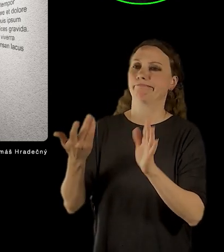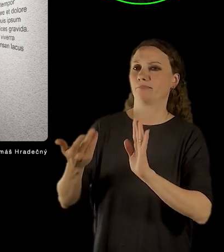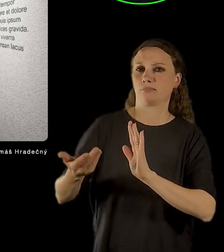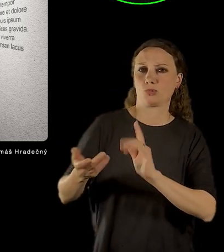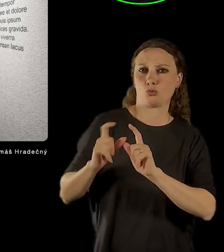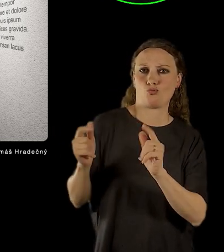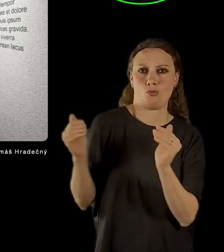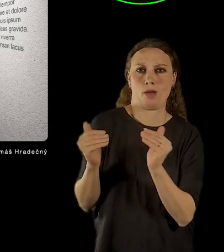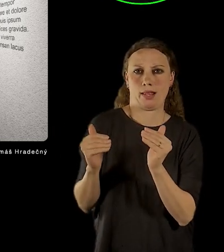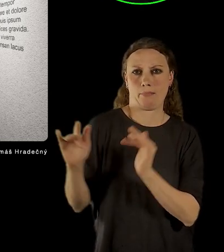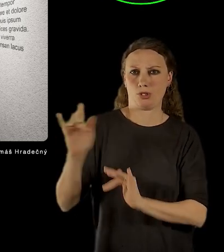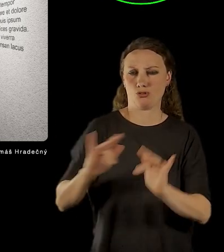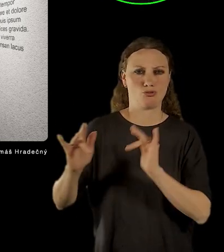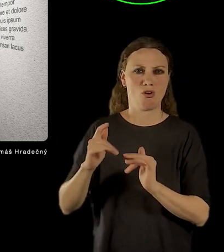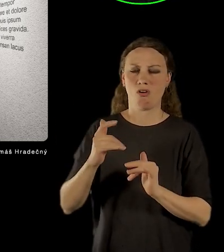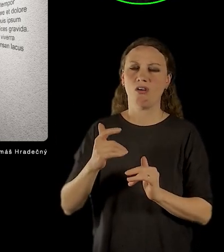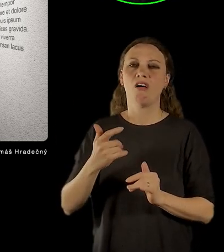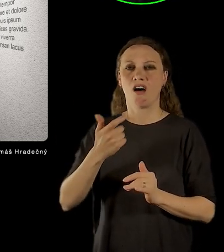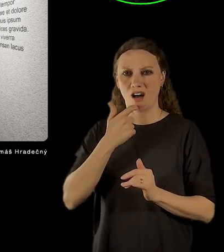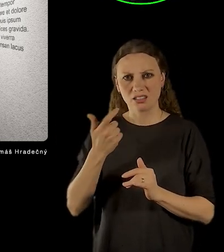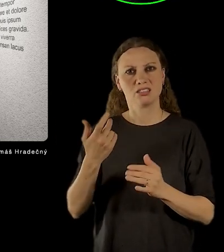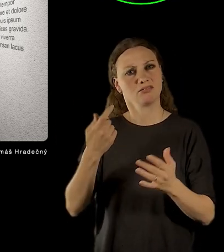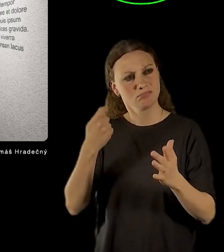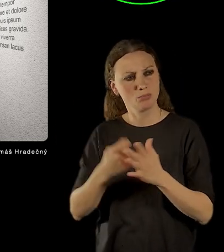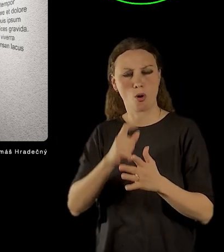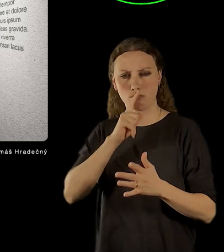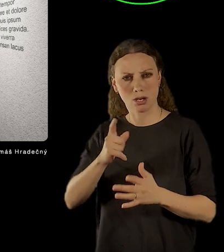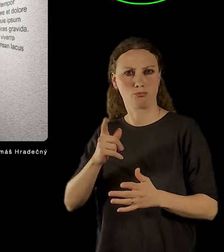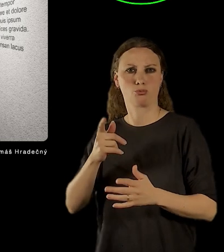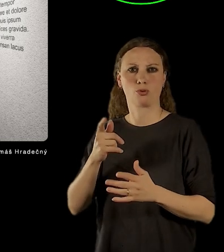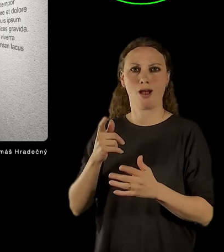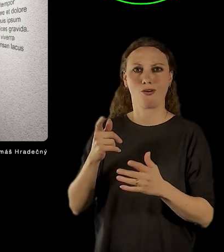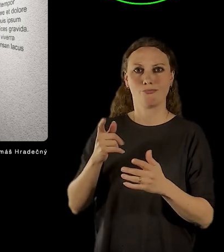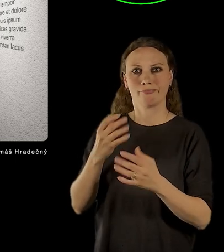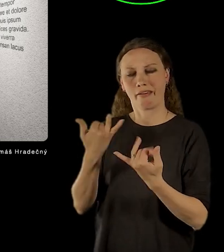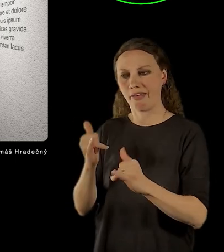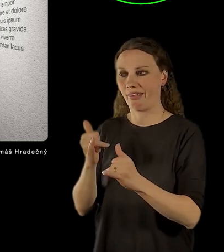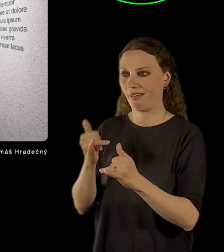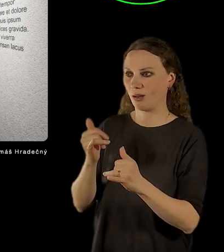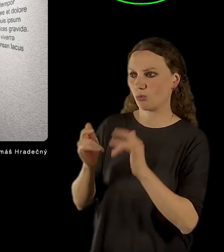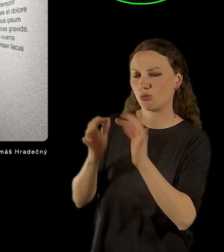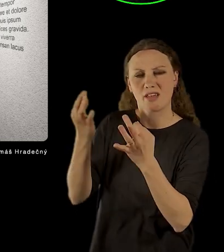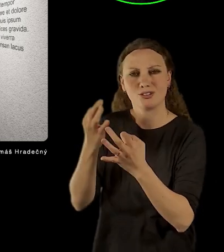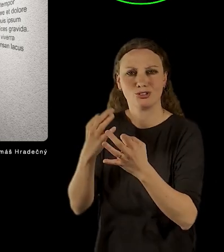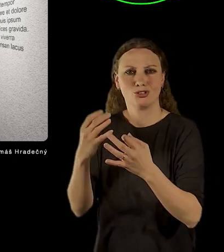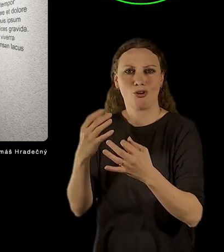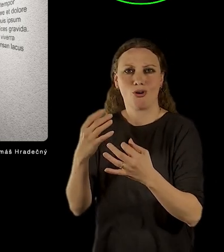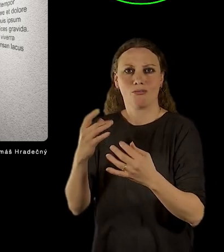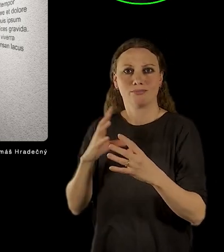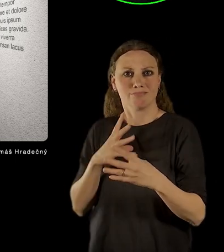prostě omezený. Tenhle snímek nám ukazuje ještě druhý zásah, který jsem chtěl zmínit a to je